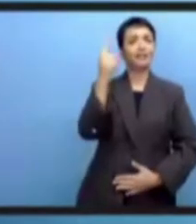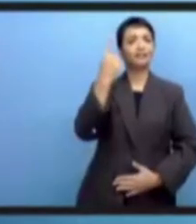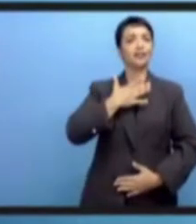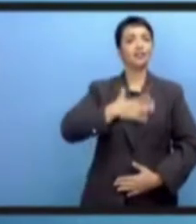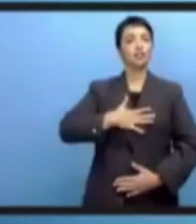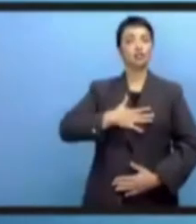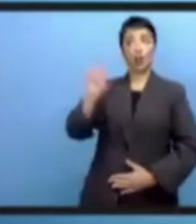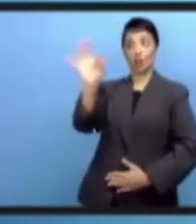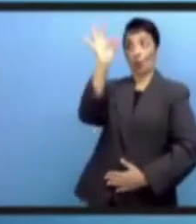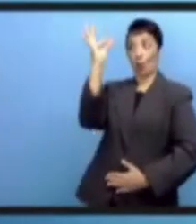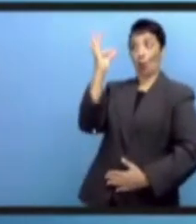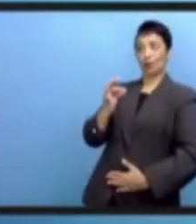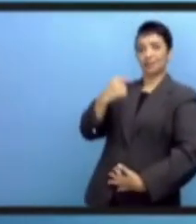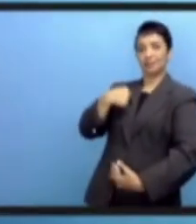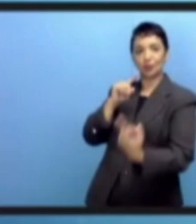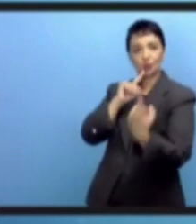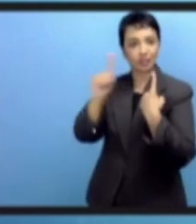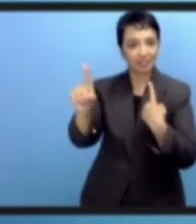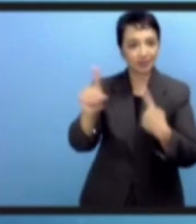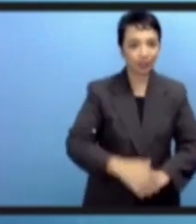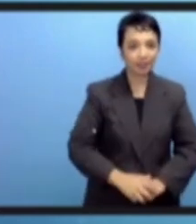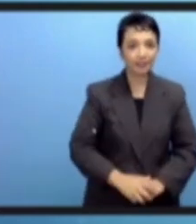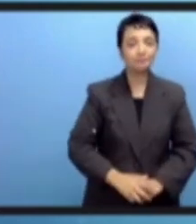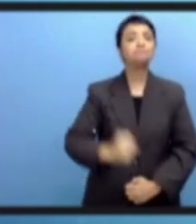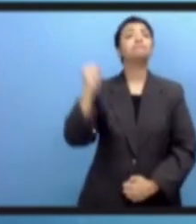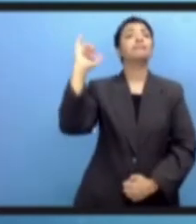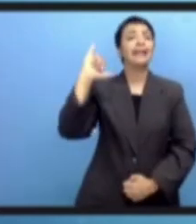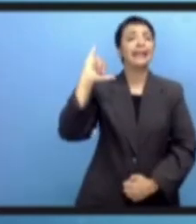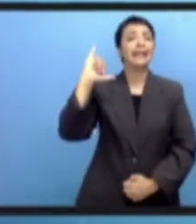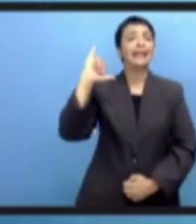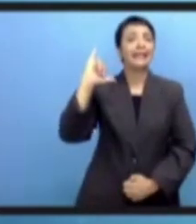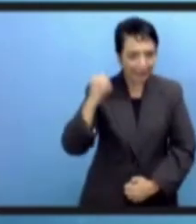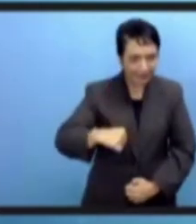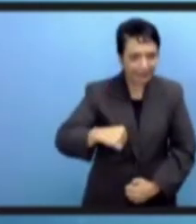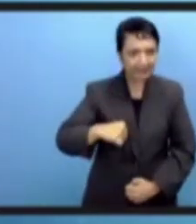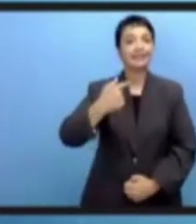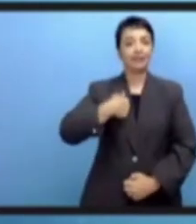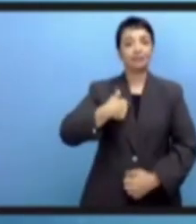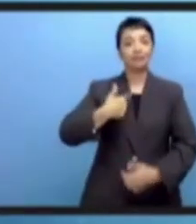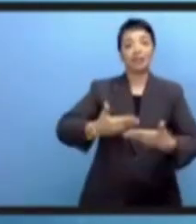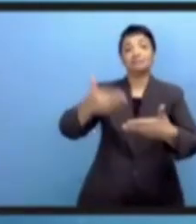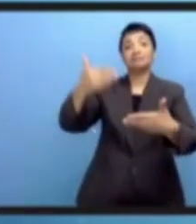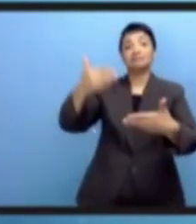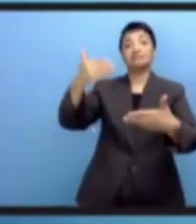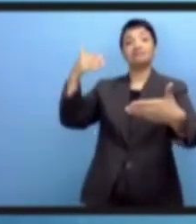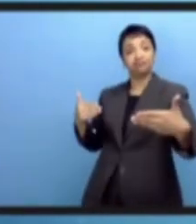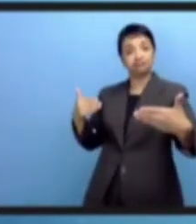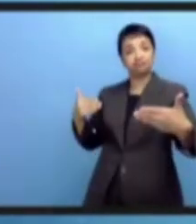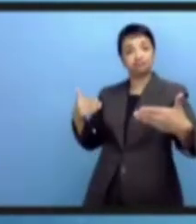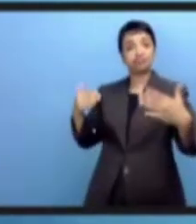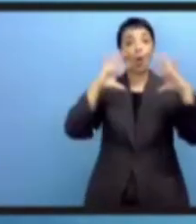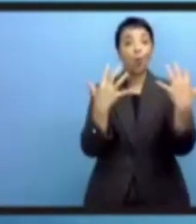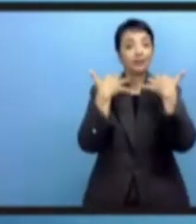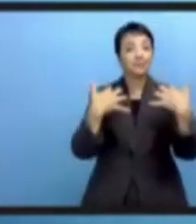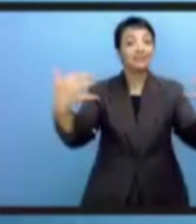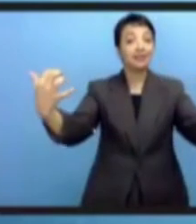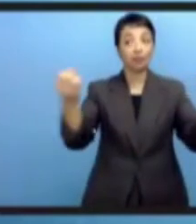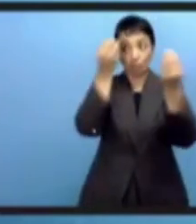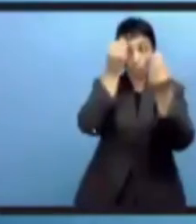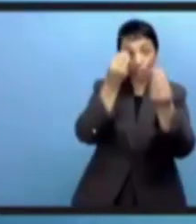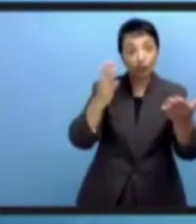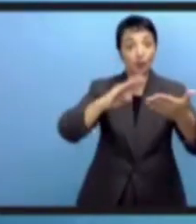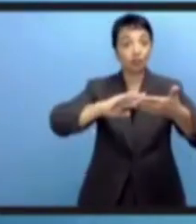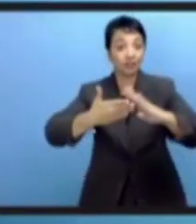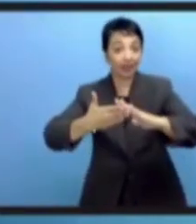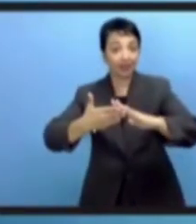всего, отвечу Дарин Макдан Мартин. Да, действительно, я был на